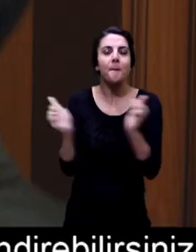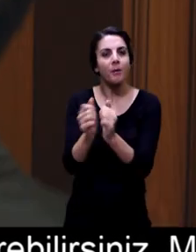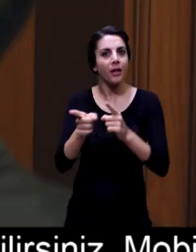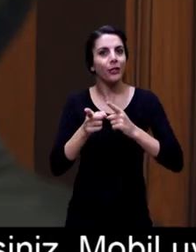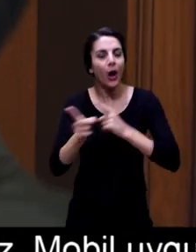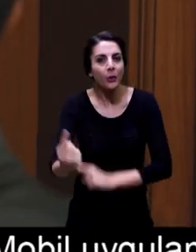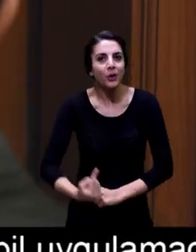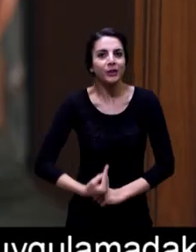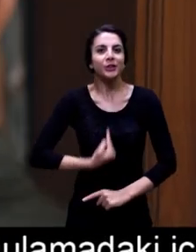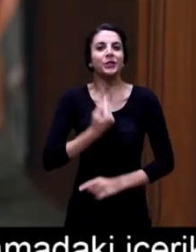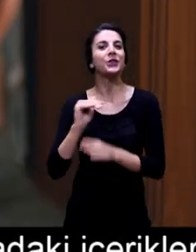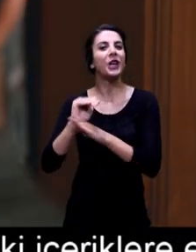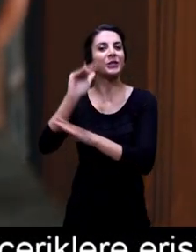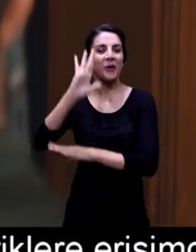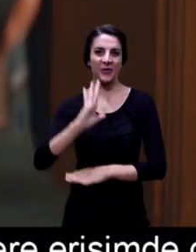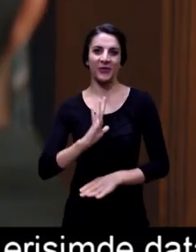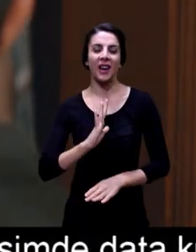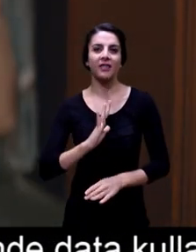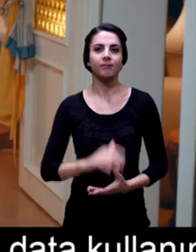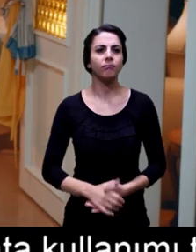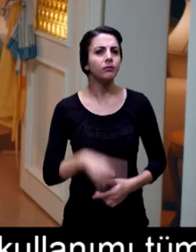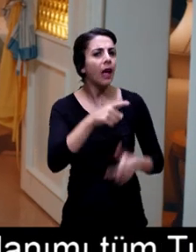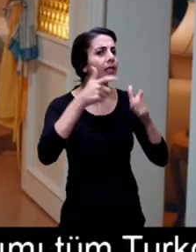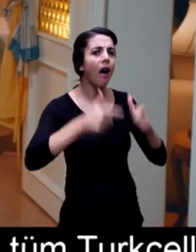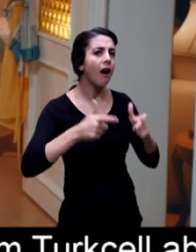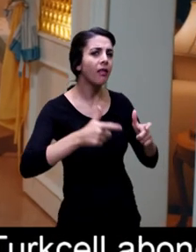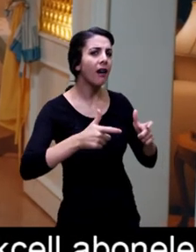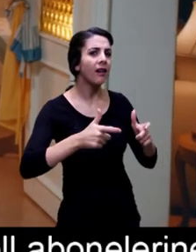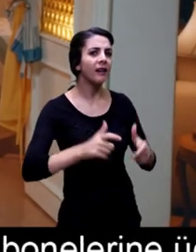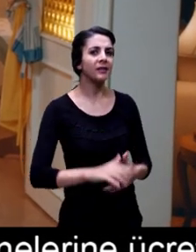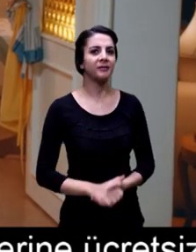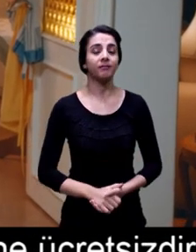gibi takip ediyor, hissediyor, yaşıyor. Bence size bakayım.